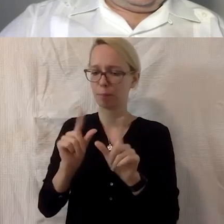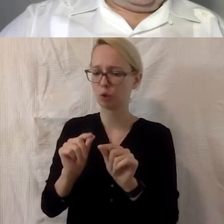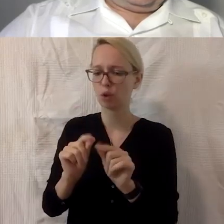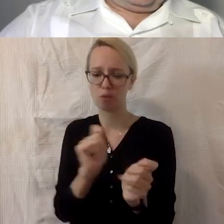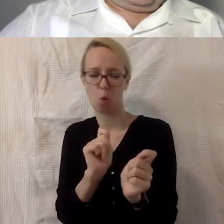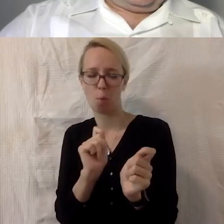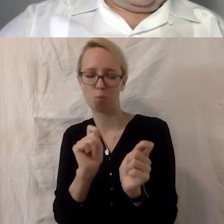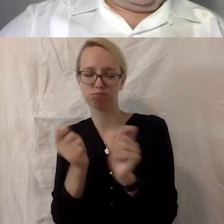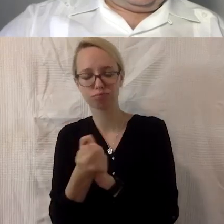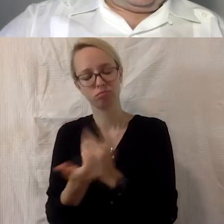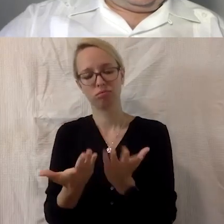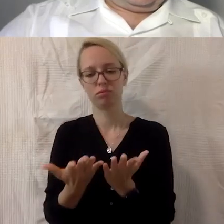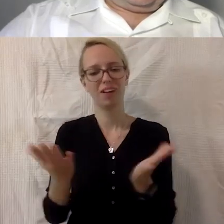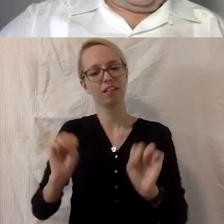agieren.